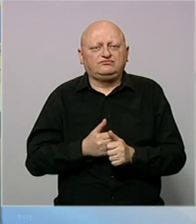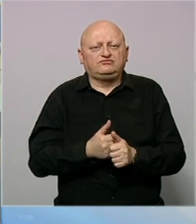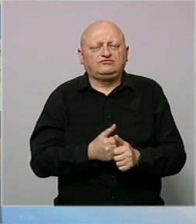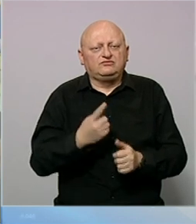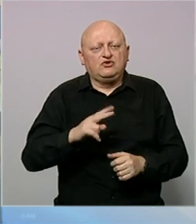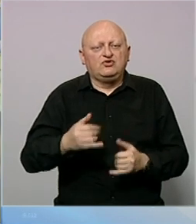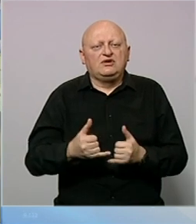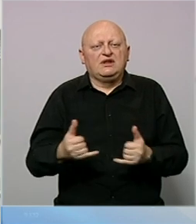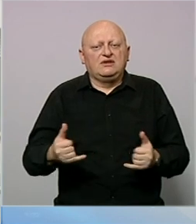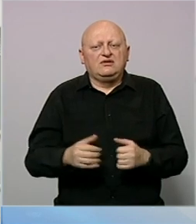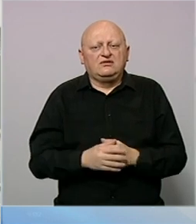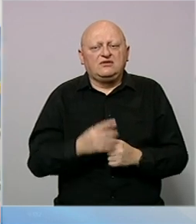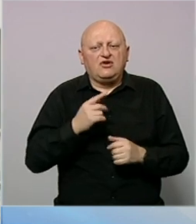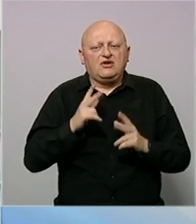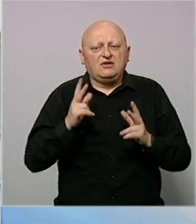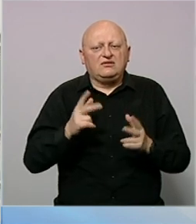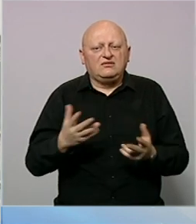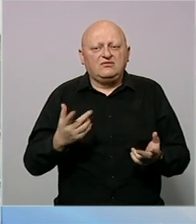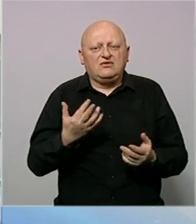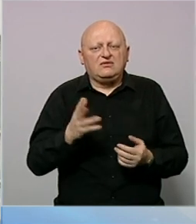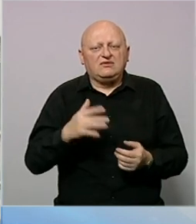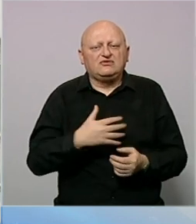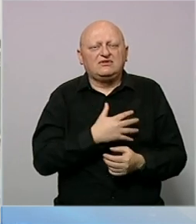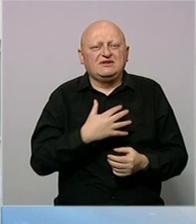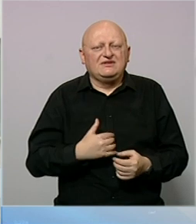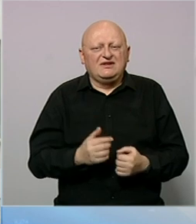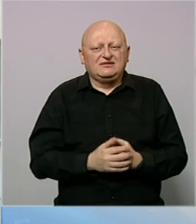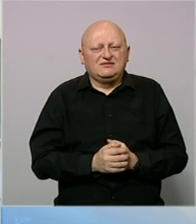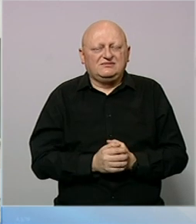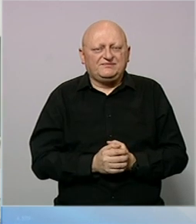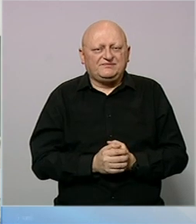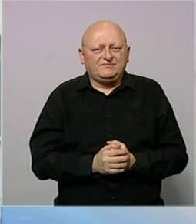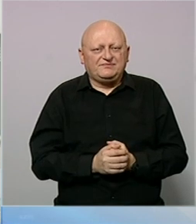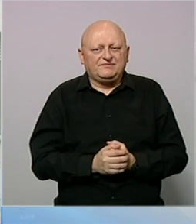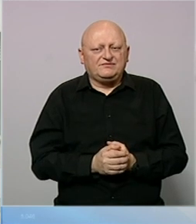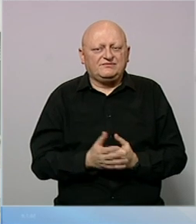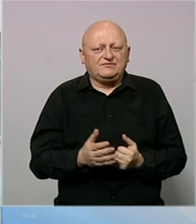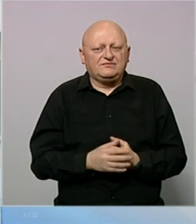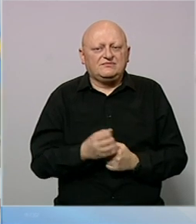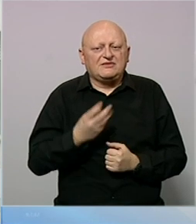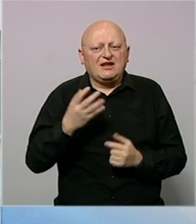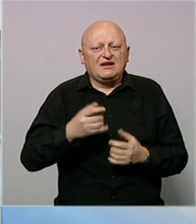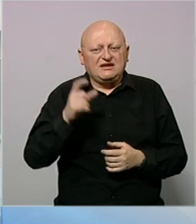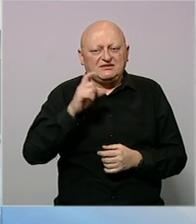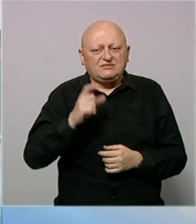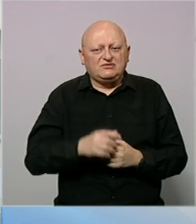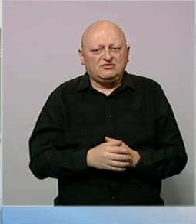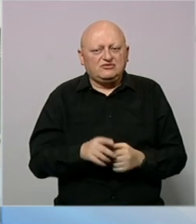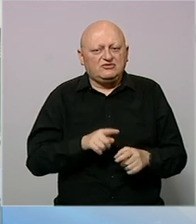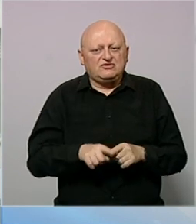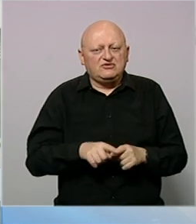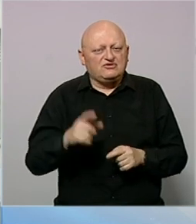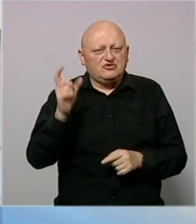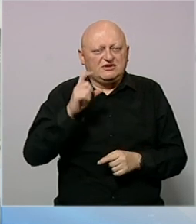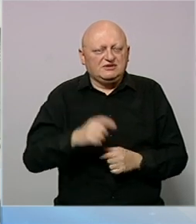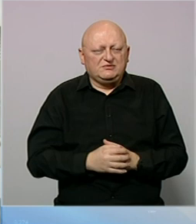su se i u drugim gradovima. Za koga ste navijali? Pa koliko ste mogu za Hrvatsku. Kad je igrala Srbija? Kad je išta za